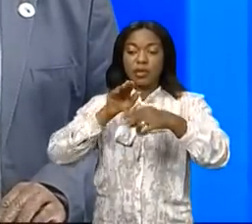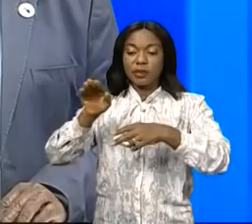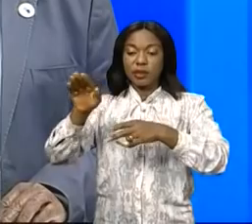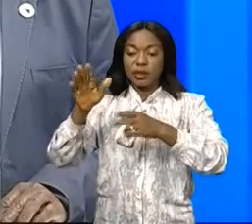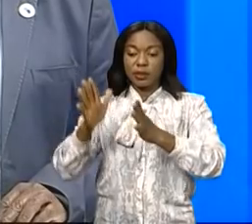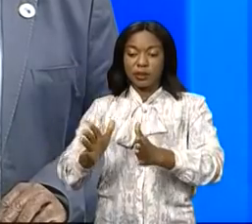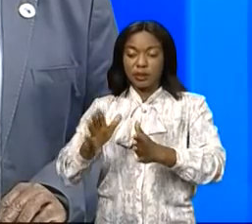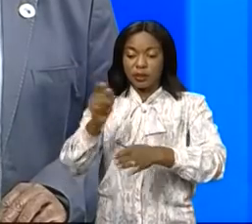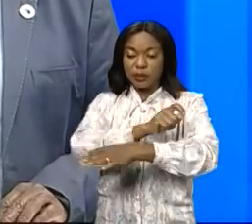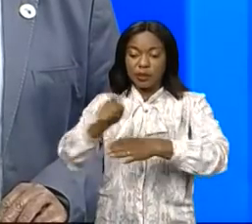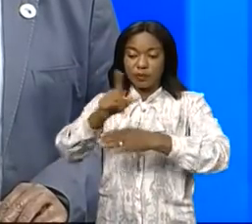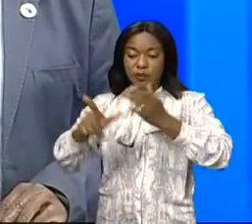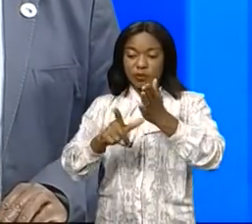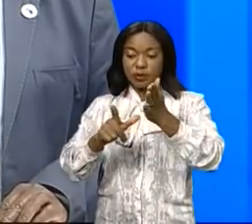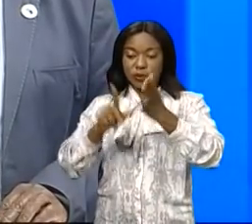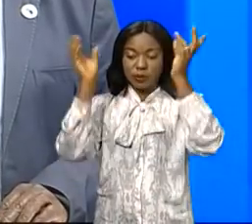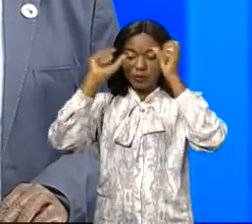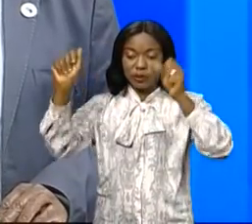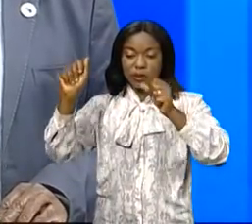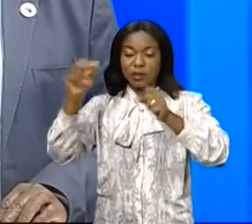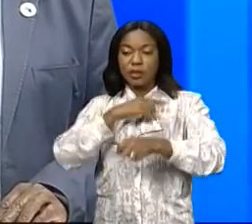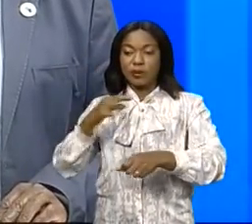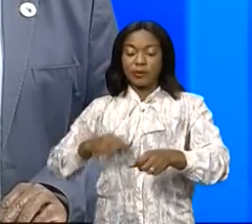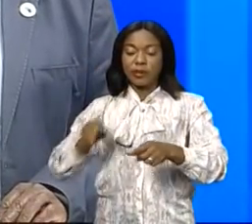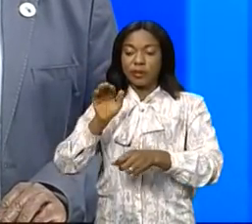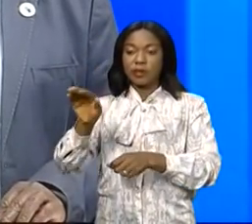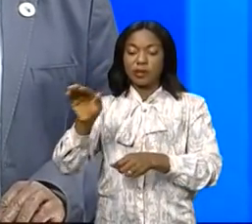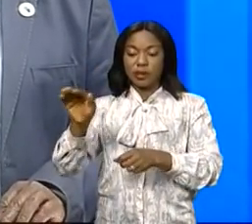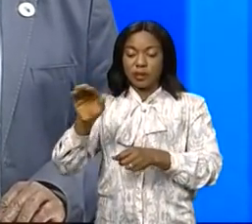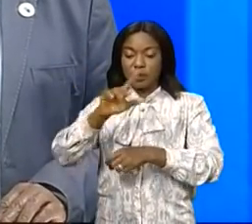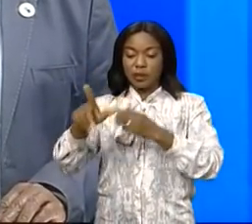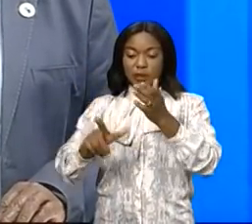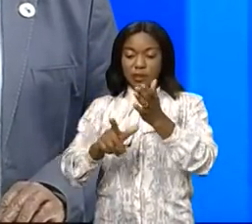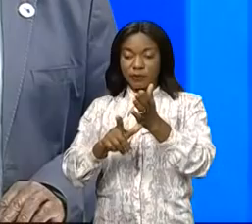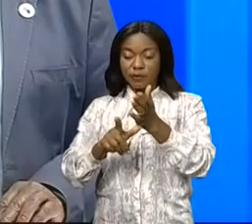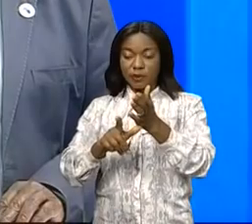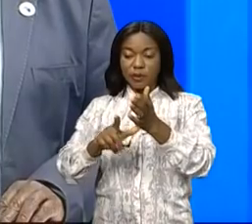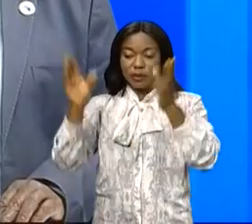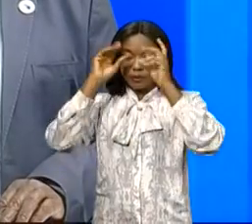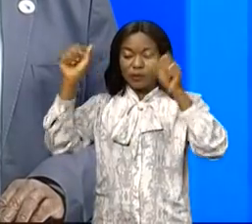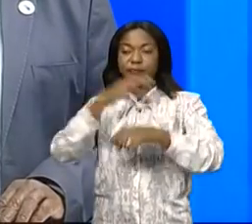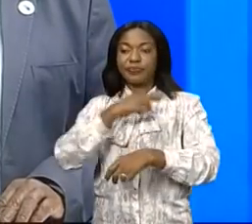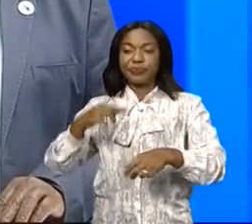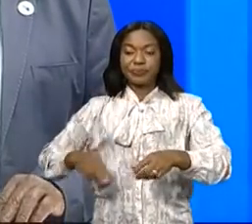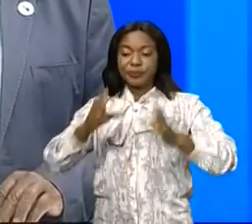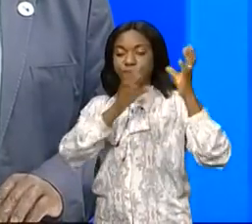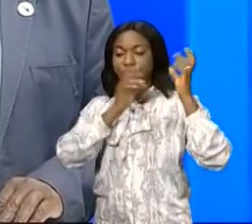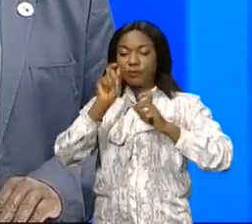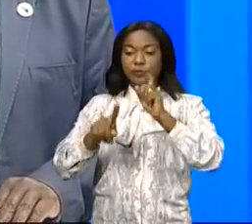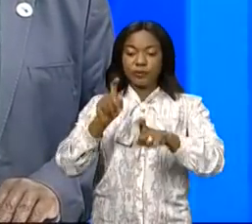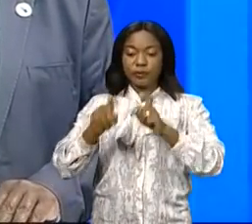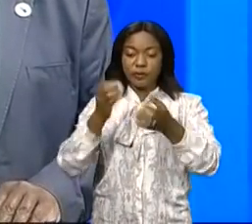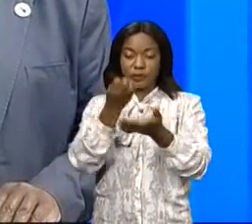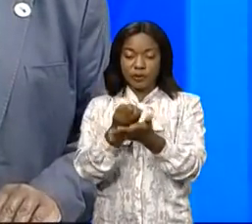du Président de la République. 1. Directeur de cabinet adjoint du Président de la République, chargé des questions